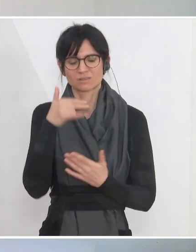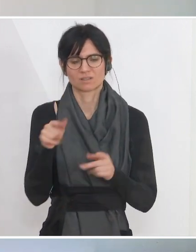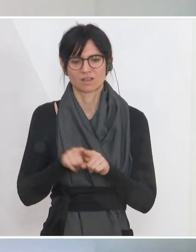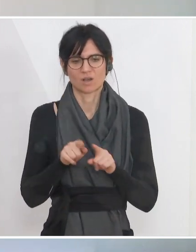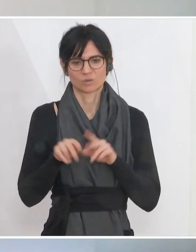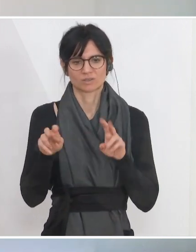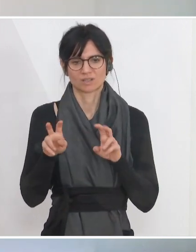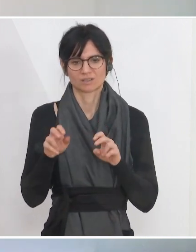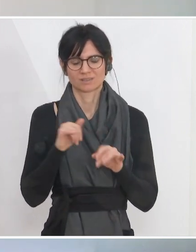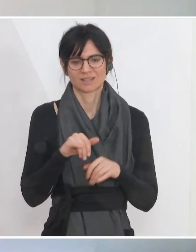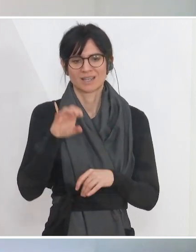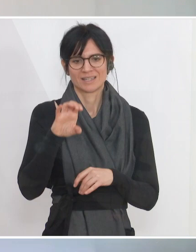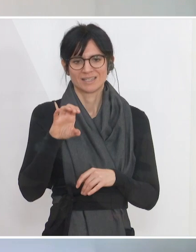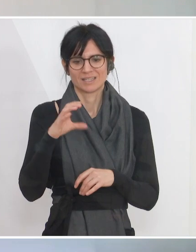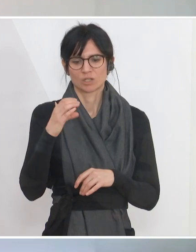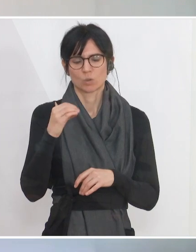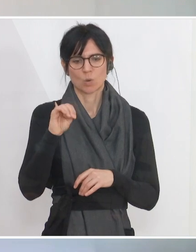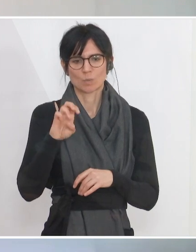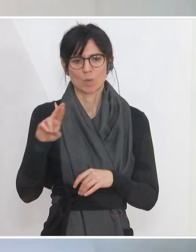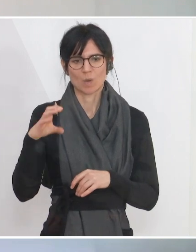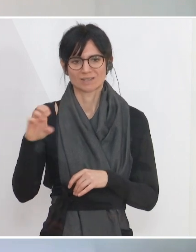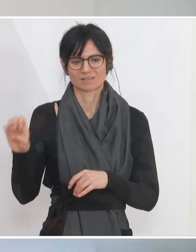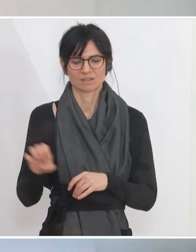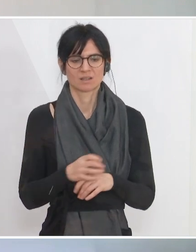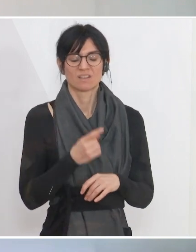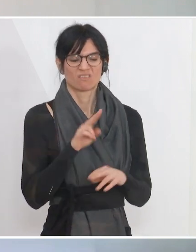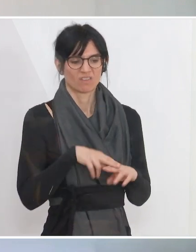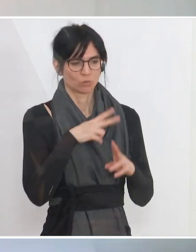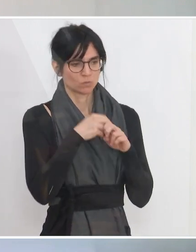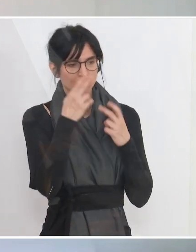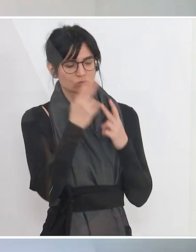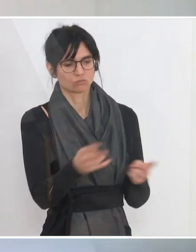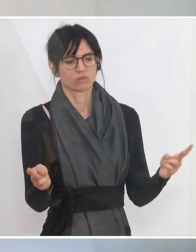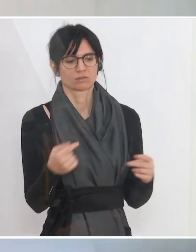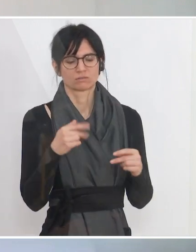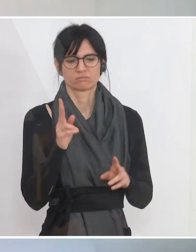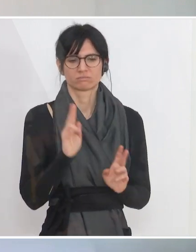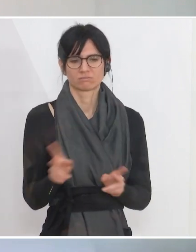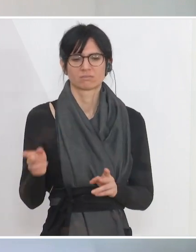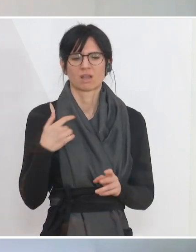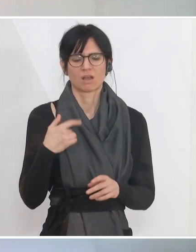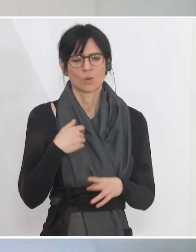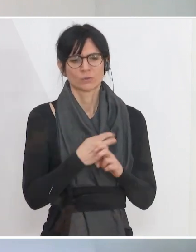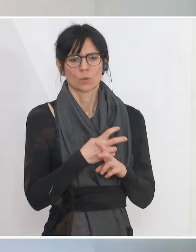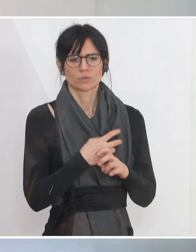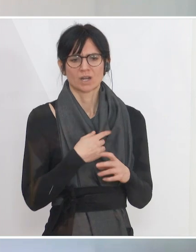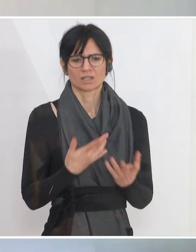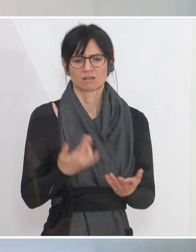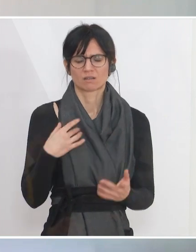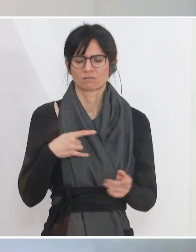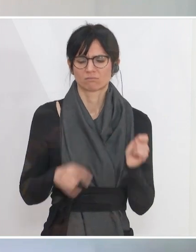Thema auch E-Commerce. Denn wenn wir nach Österreich schauen, so kaufen die Österreicherinnen und